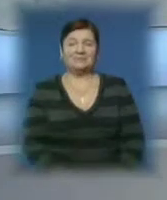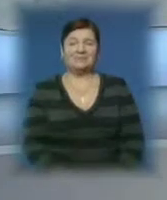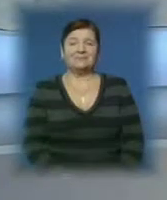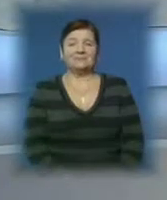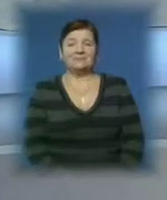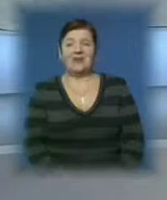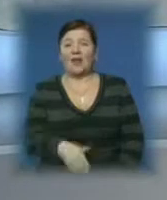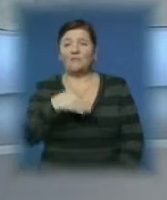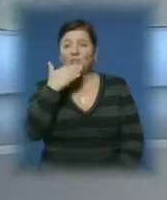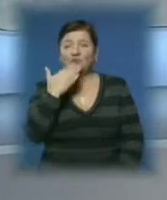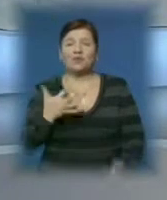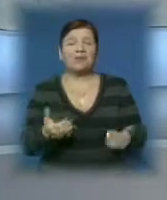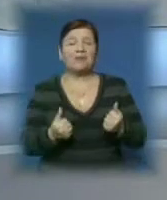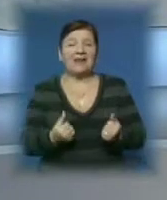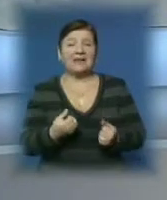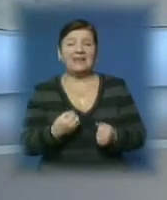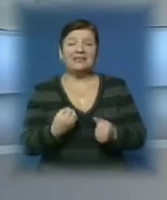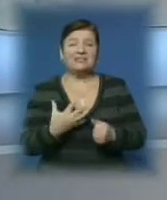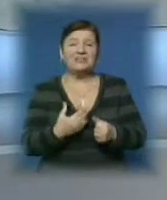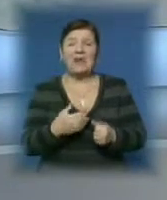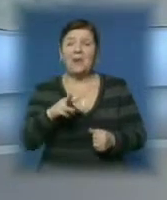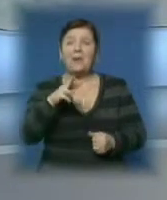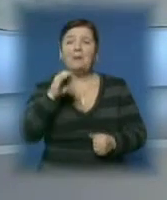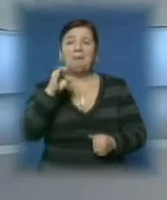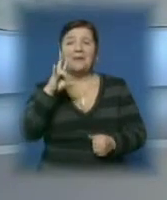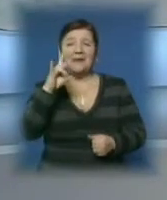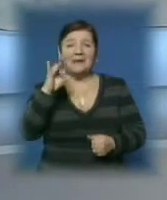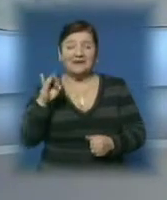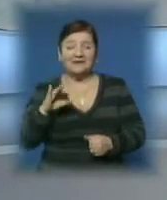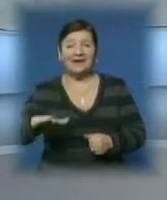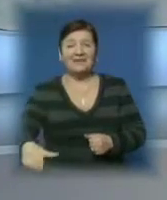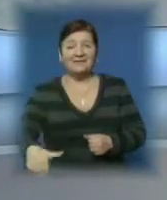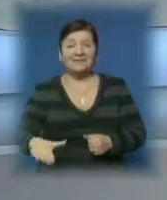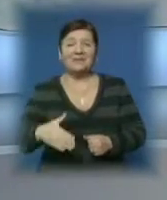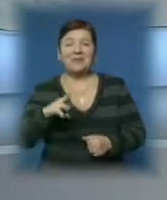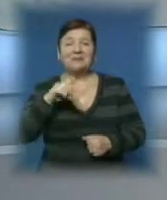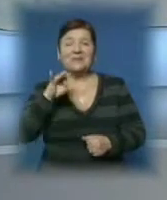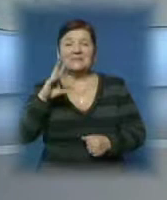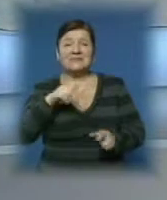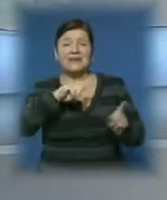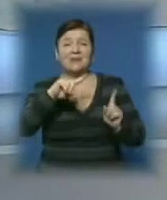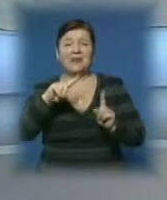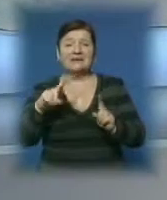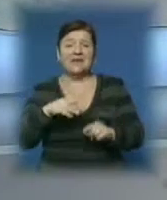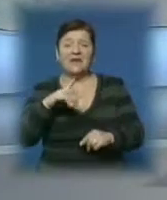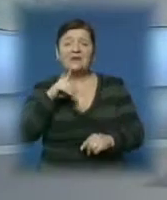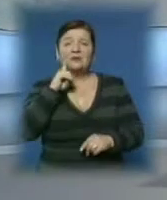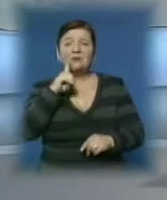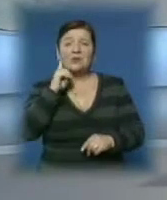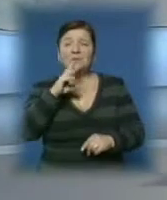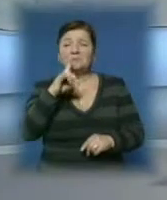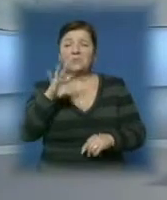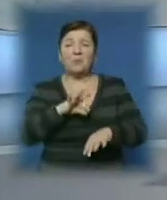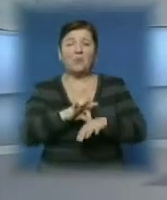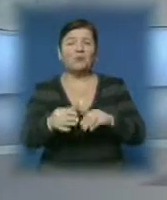В Ужгороді бирали ще й негарнішу міні-міс. Уже 14-й рік поспіль Закарпатський обласний палац дитячої та інацької творчості